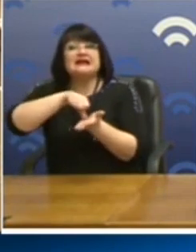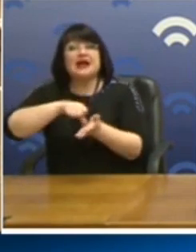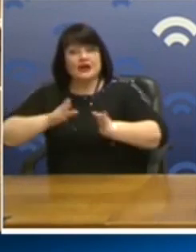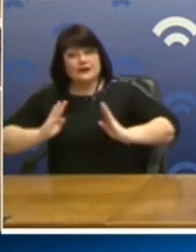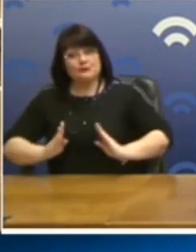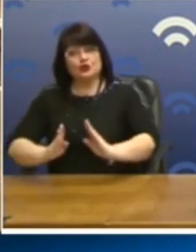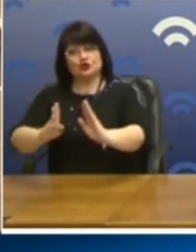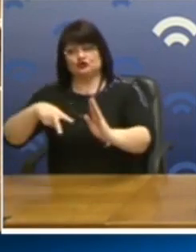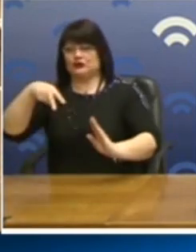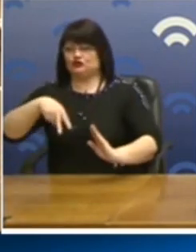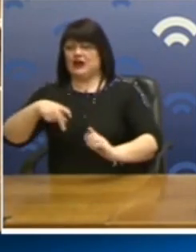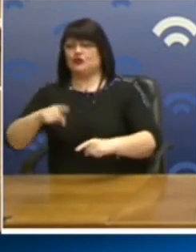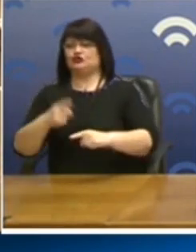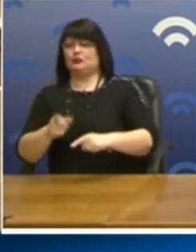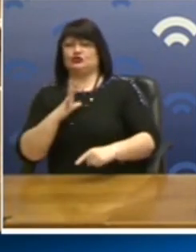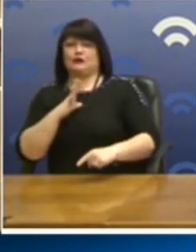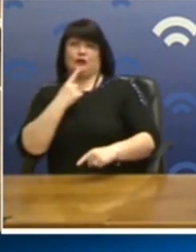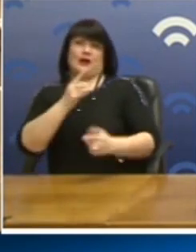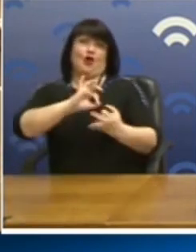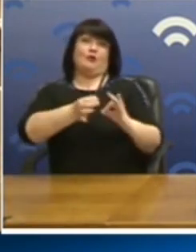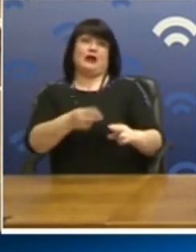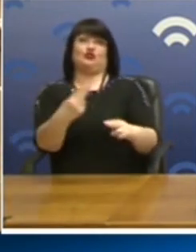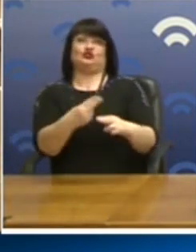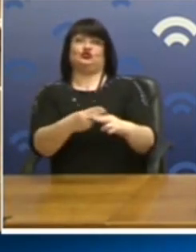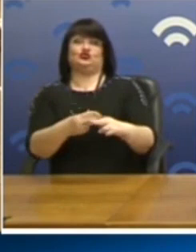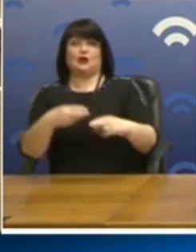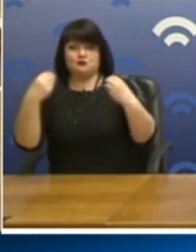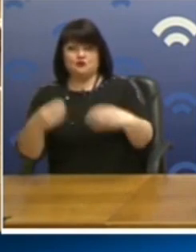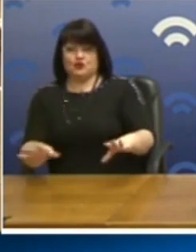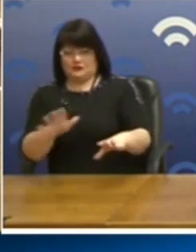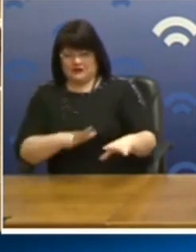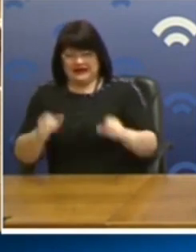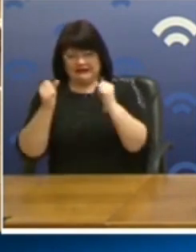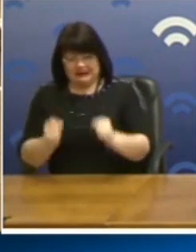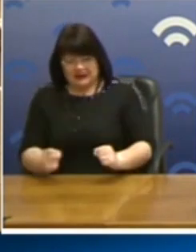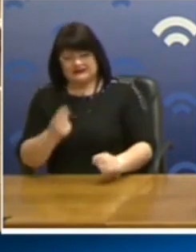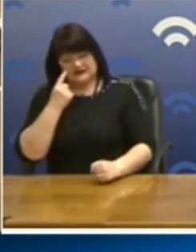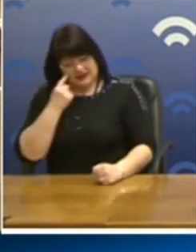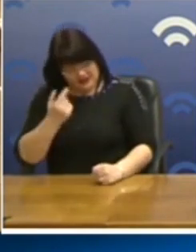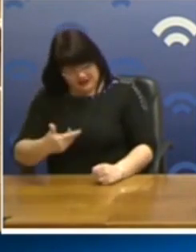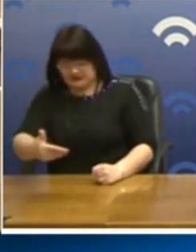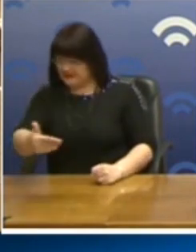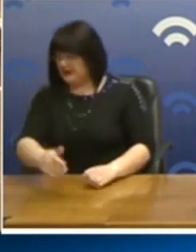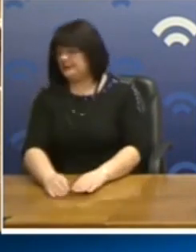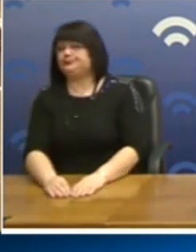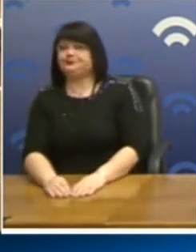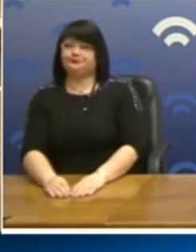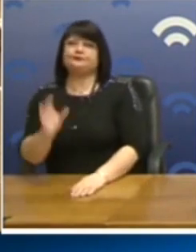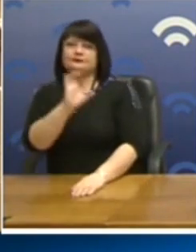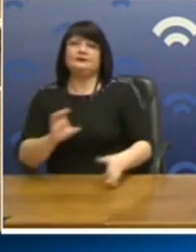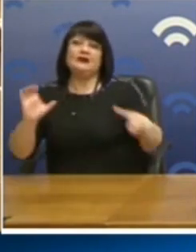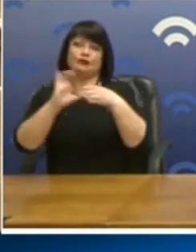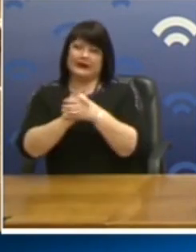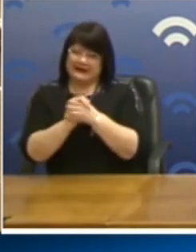λαϊκά στρώματα, δεν εννοούμε τους μεγάλους ομίλους, σε χειρότερη κατάσταση ακόμα και από τη σημερινή. Η Ευρωπαϊκή Ένωση